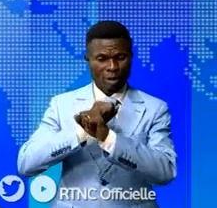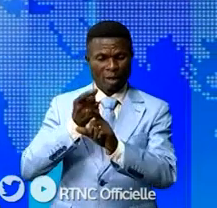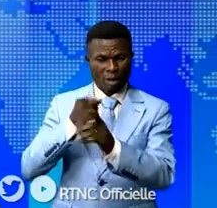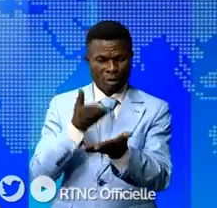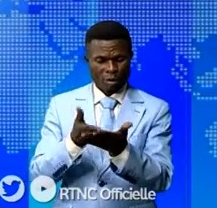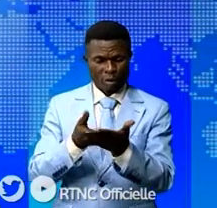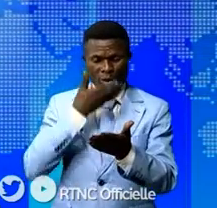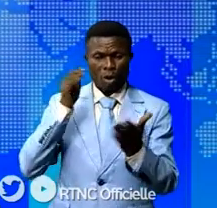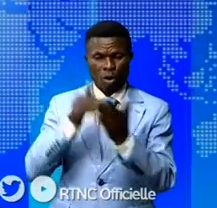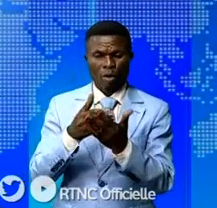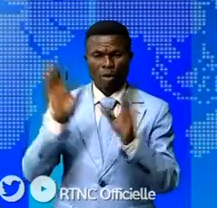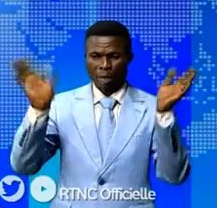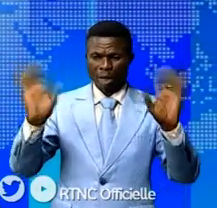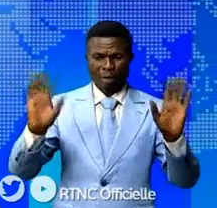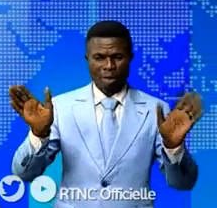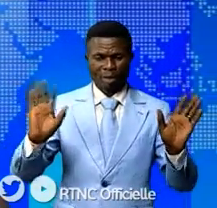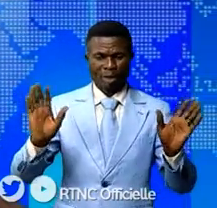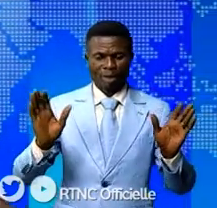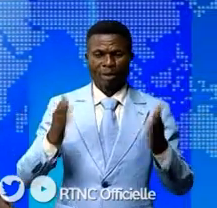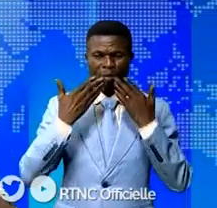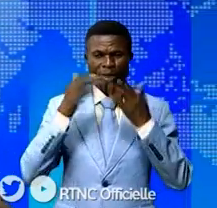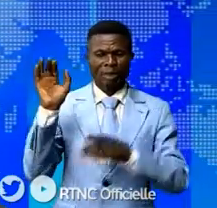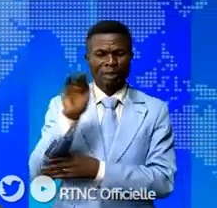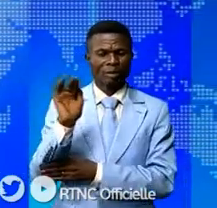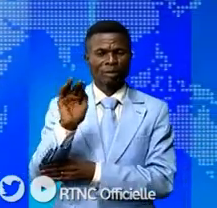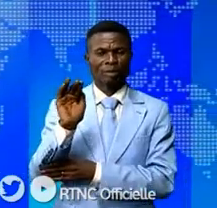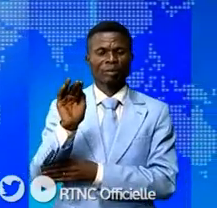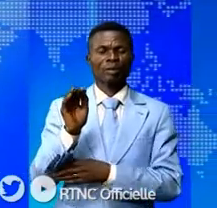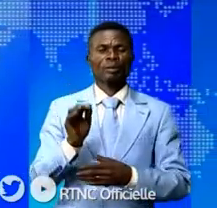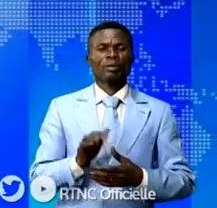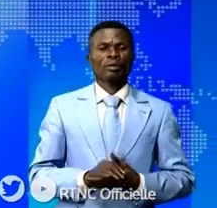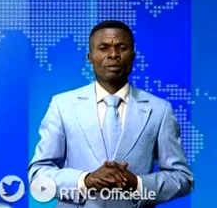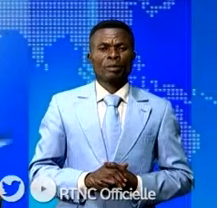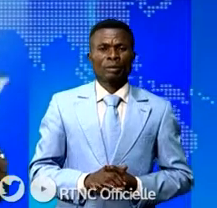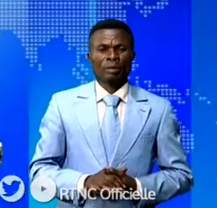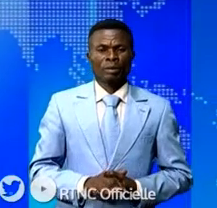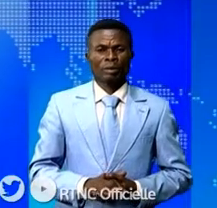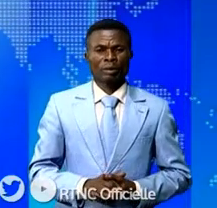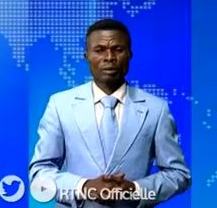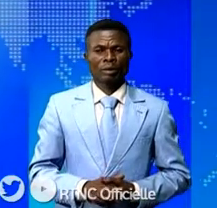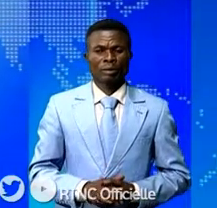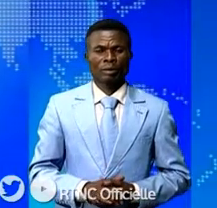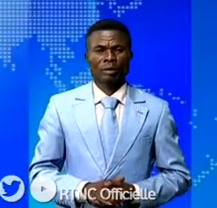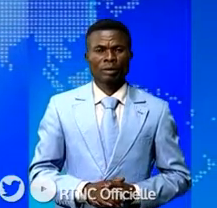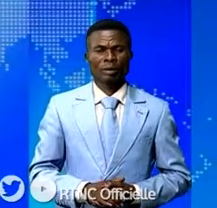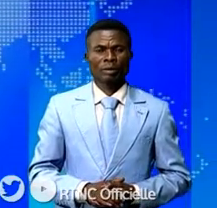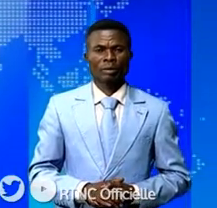portez-vous bien au revoir à même heure heure de de